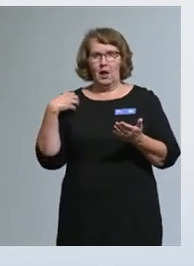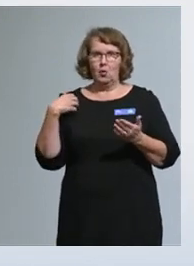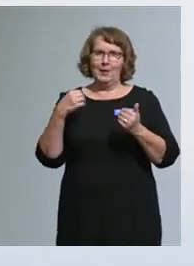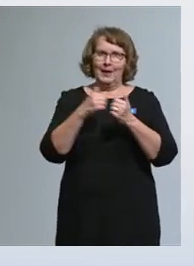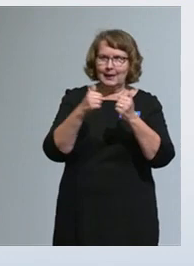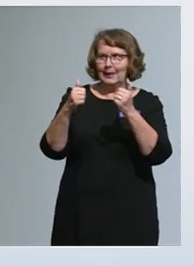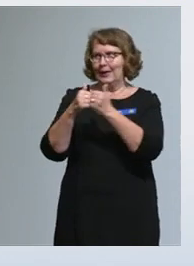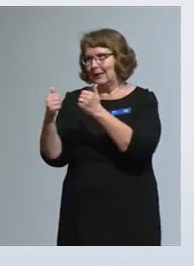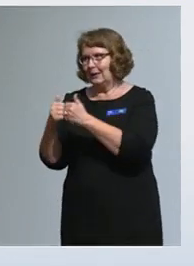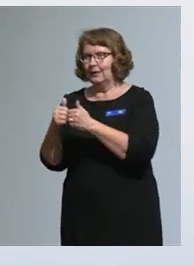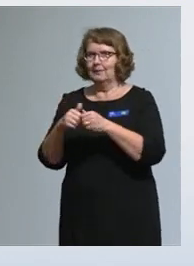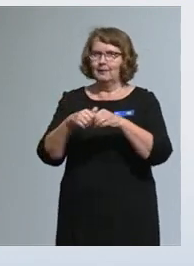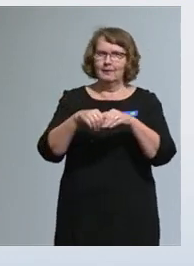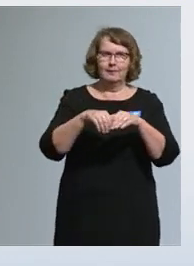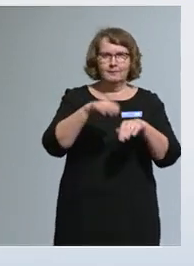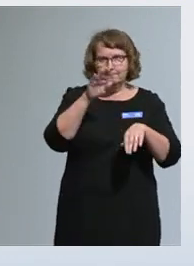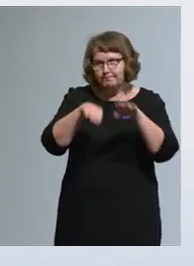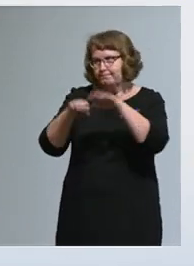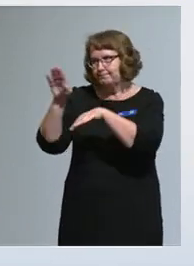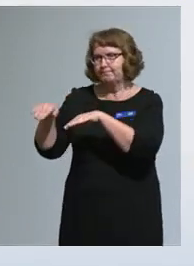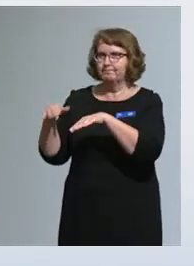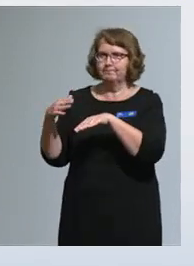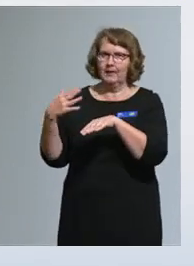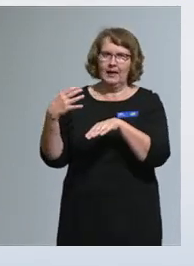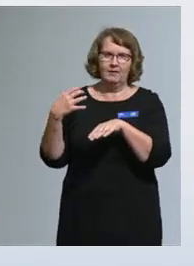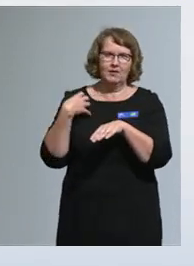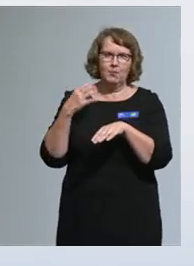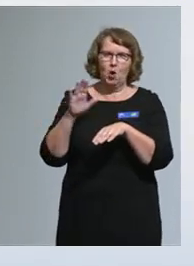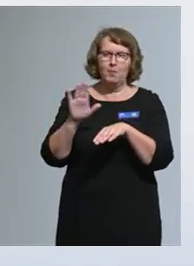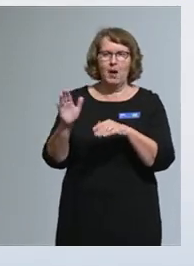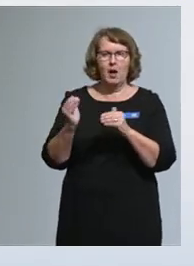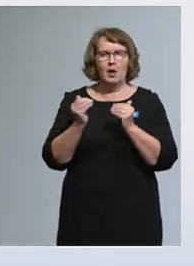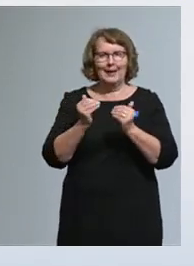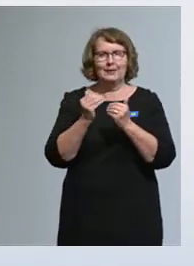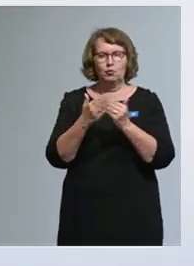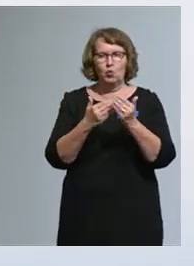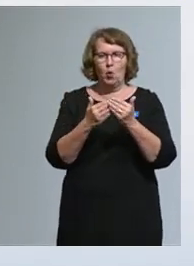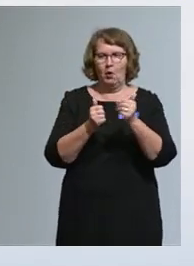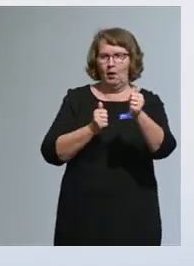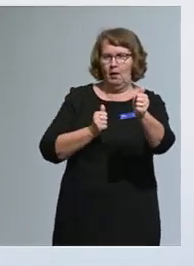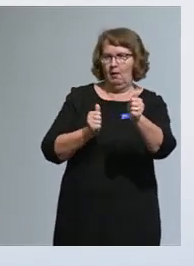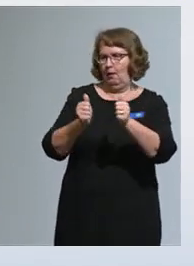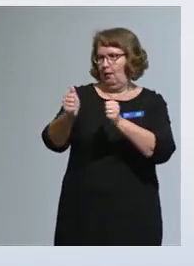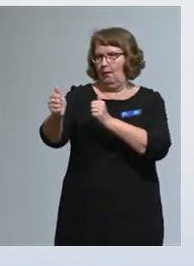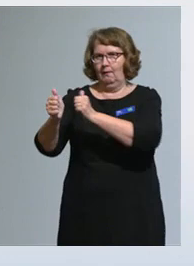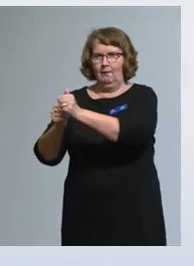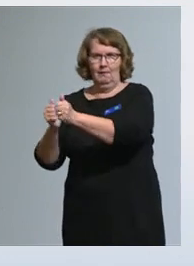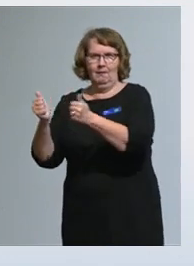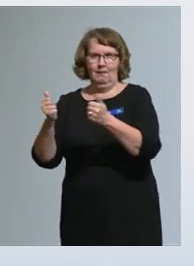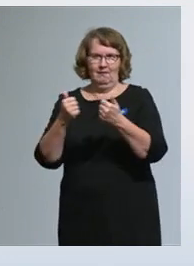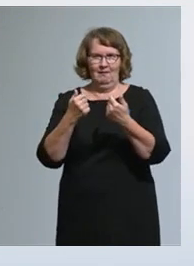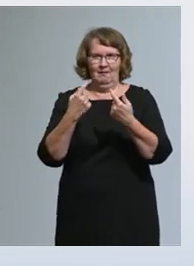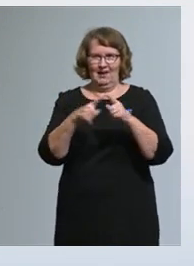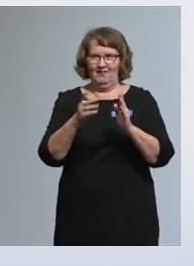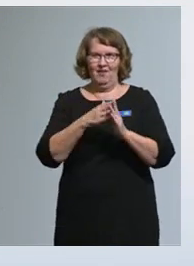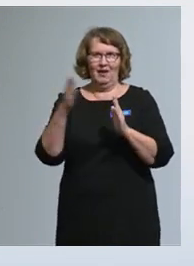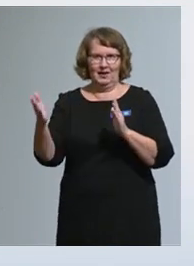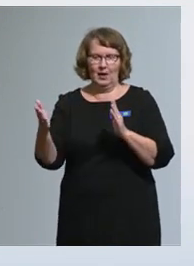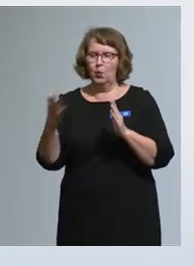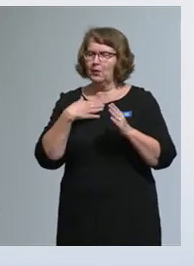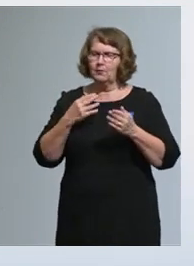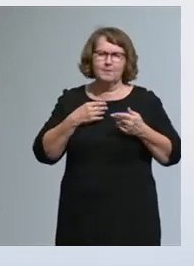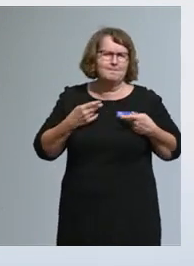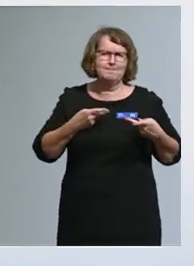eri viranomaiset ovat tässä kehitystyössä eri matkalla, niin sanotusti. Vähentää